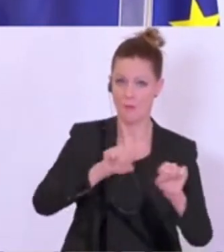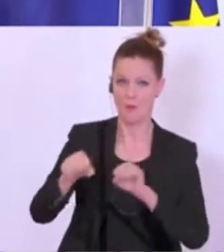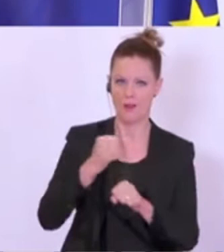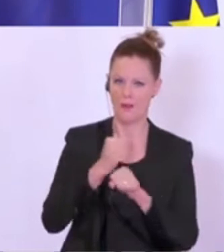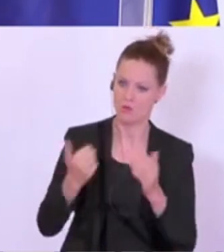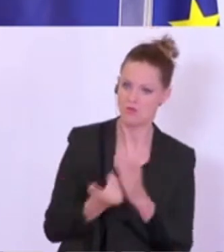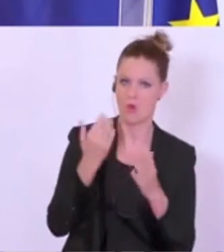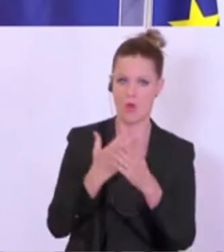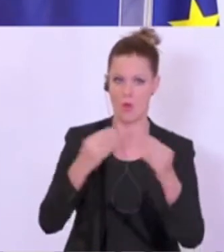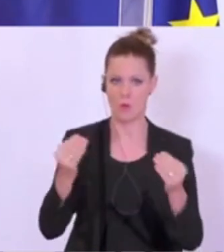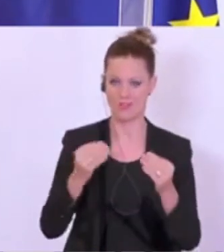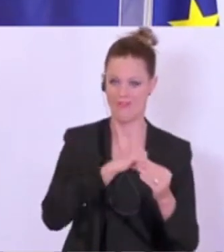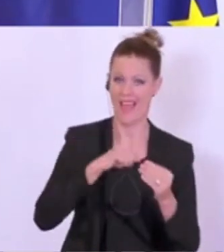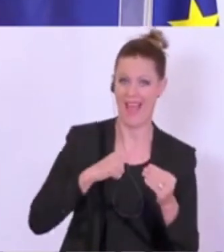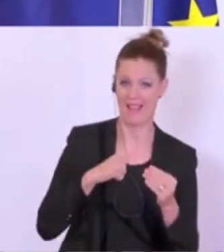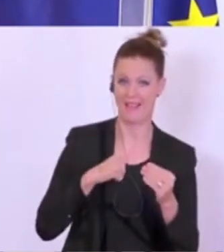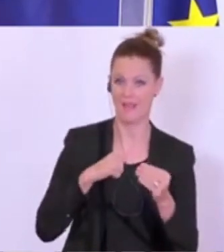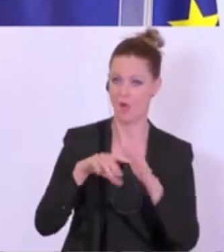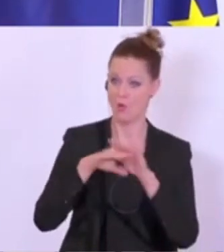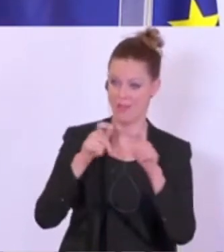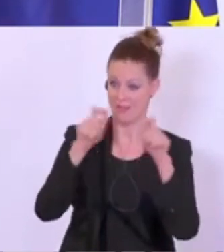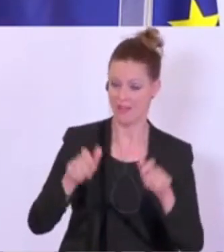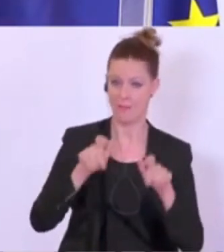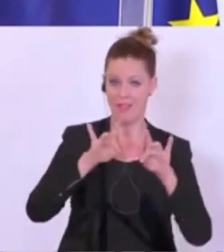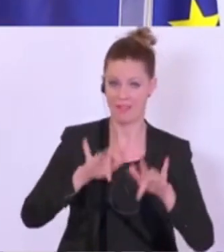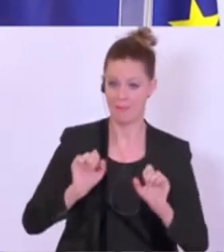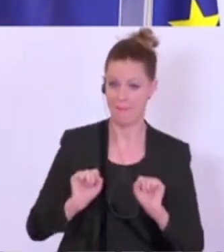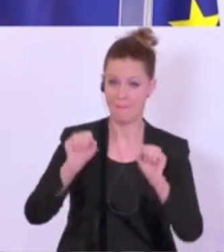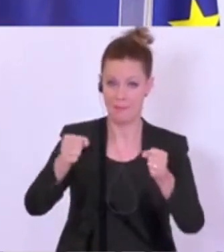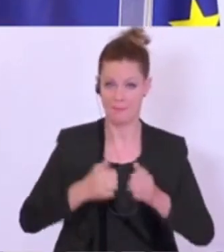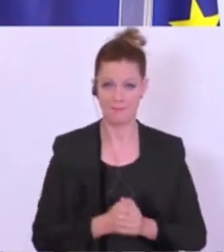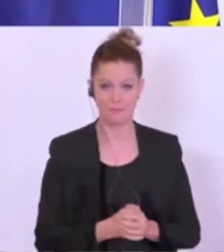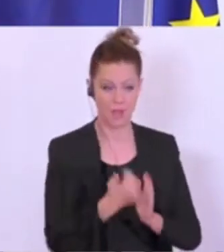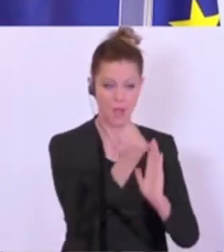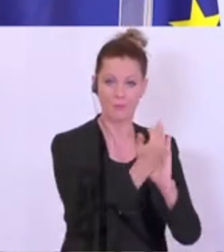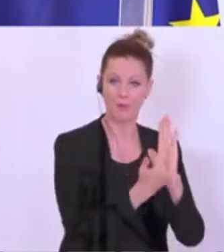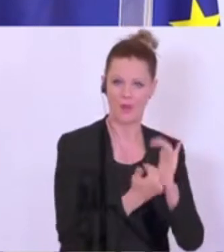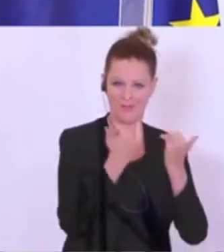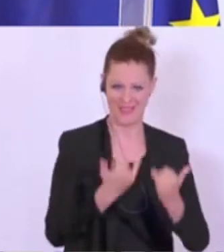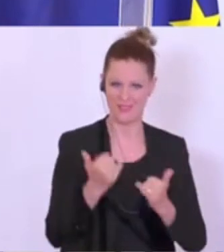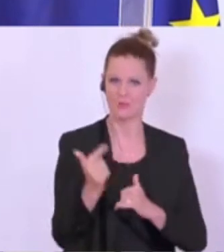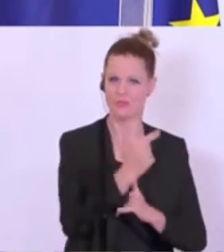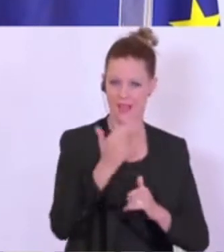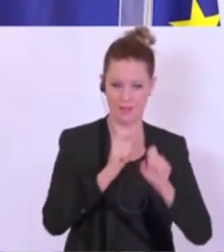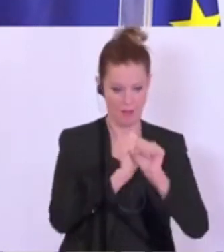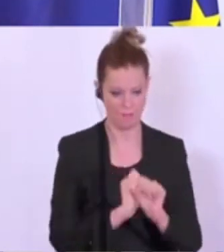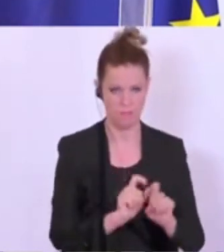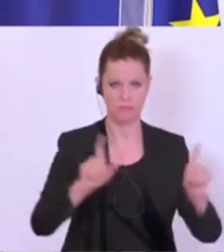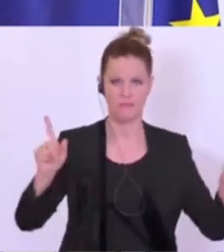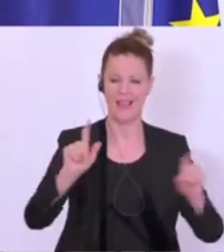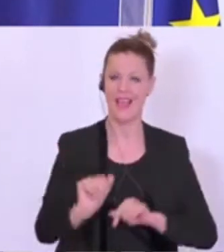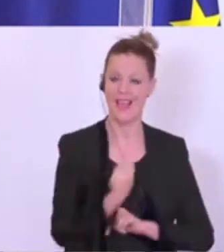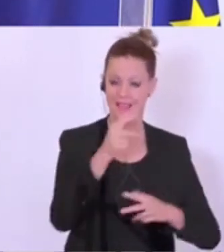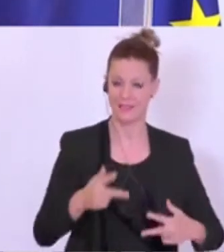neue Lösungen in den eigenen Unternehmen einzusetzen. Wir schreiben das Programm nun zum zweiten Mal aus und in der